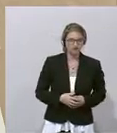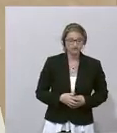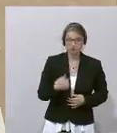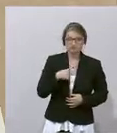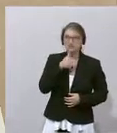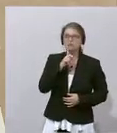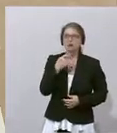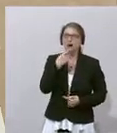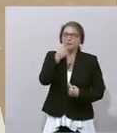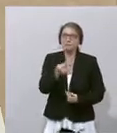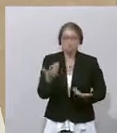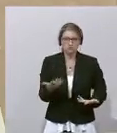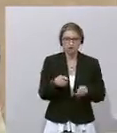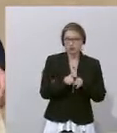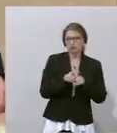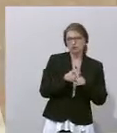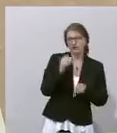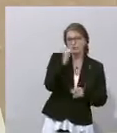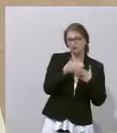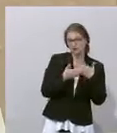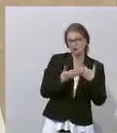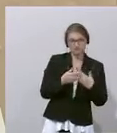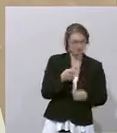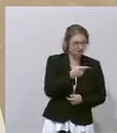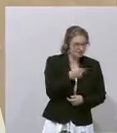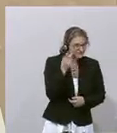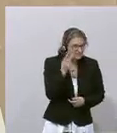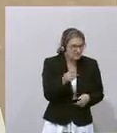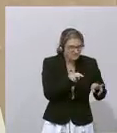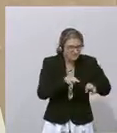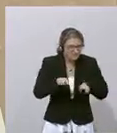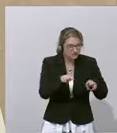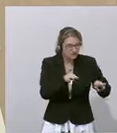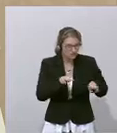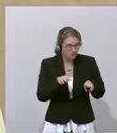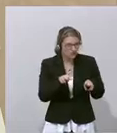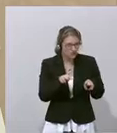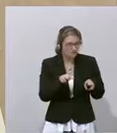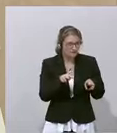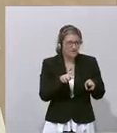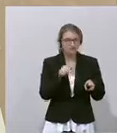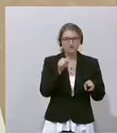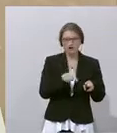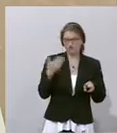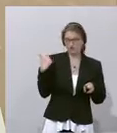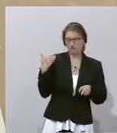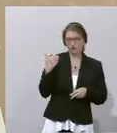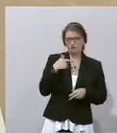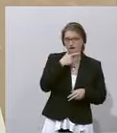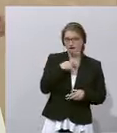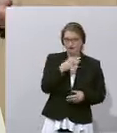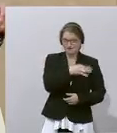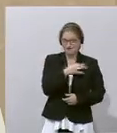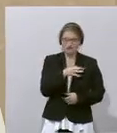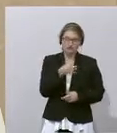an harmlosen Beispiel. Haben Sie die Videos gesehen, haben Sie das Video gesehen, wo der Altkanzler und zukünftige